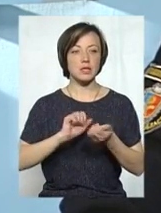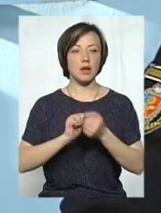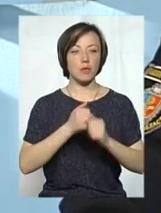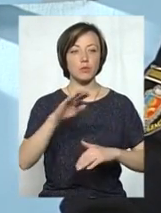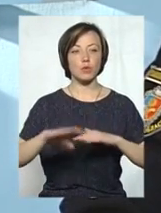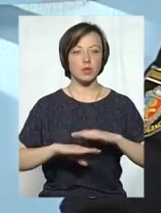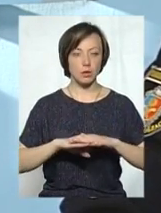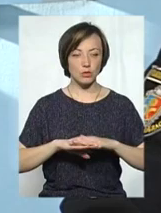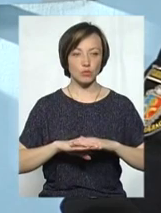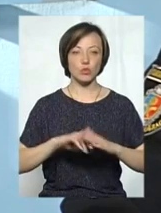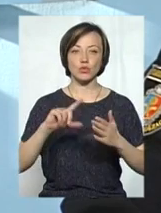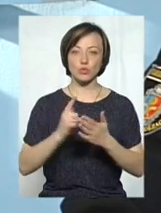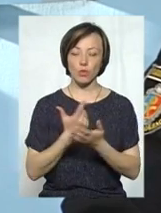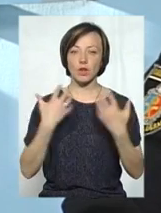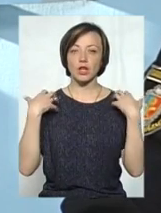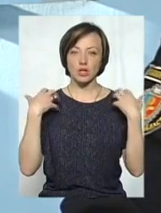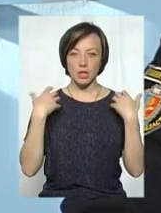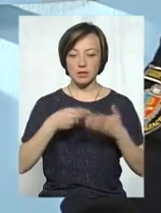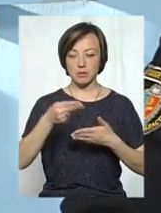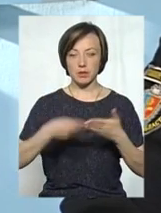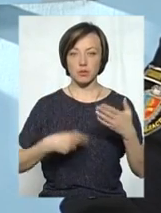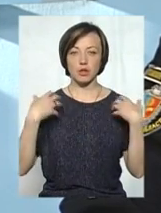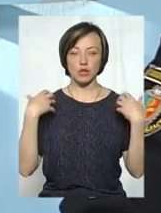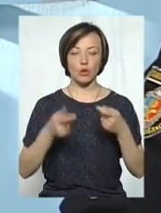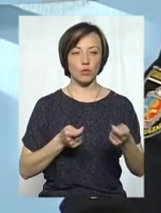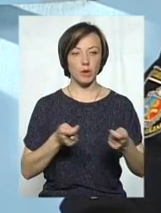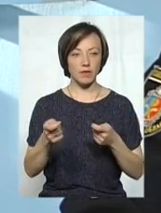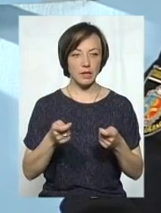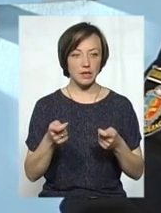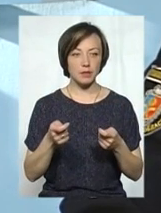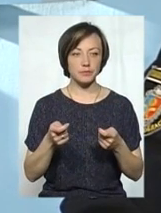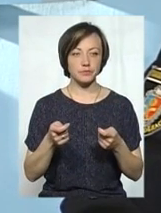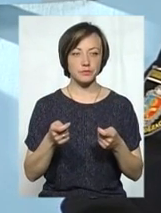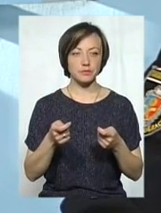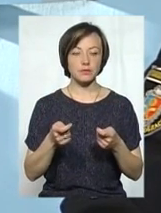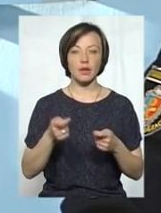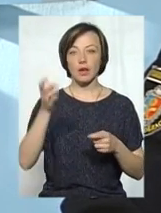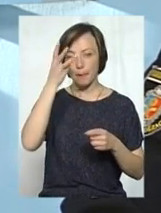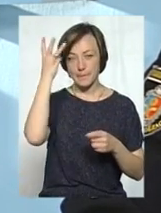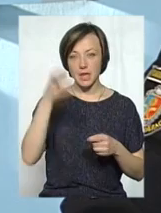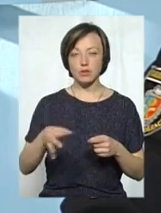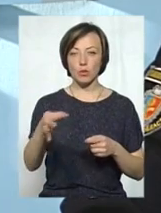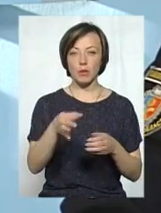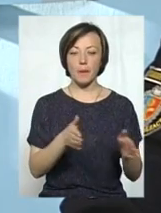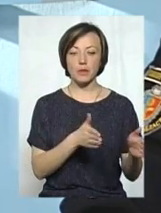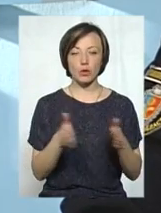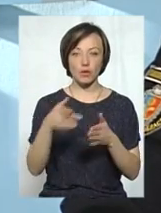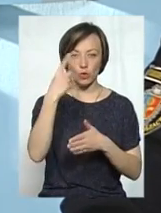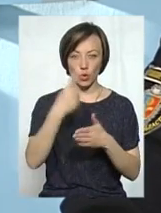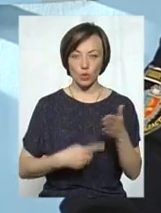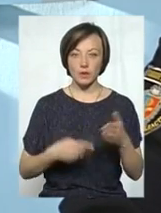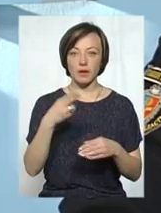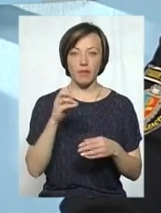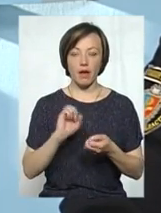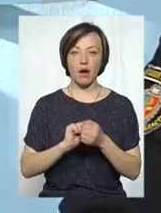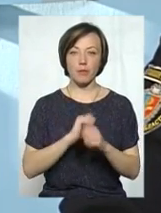Знову ж таки, за підписом начальника управління Хмельницької області підготовлено доручення, де в Кам